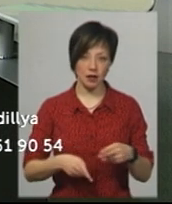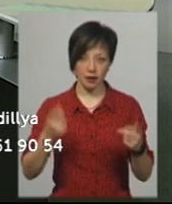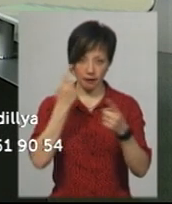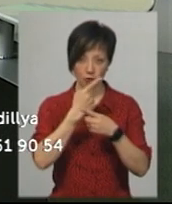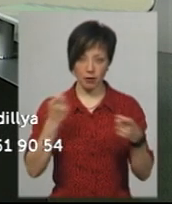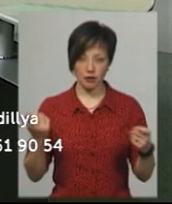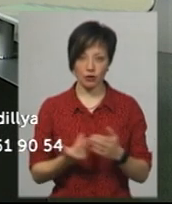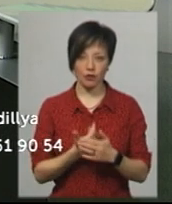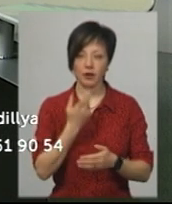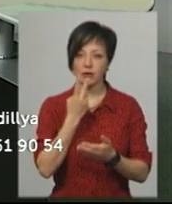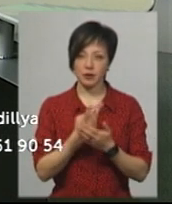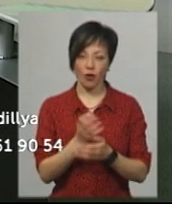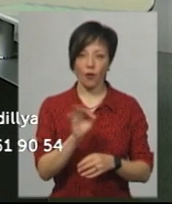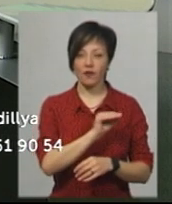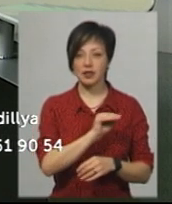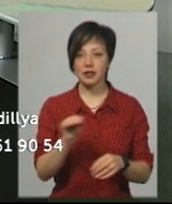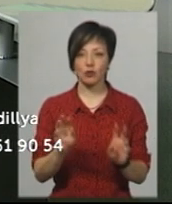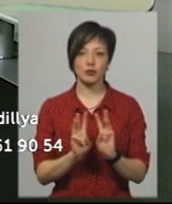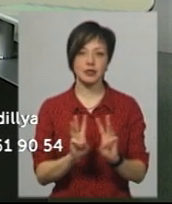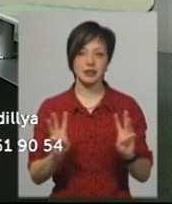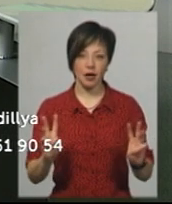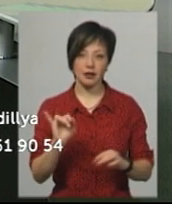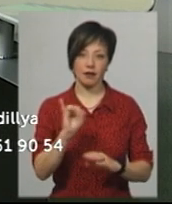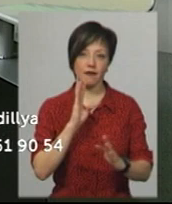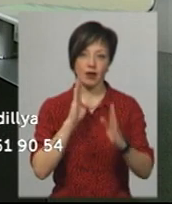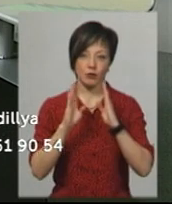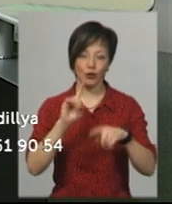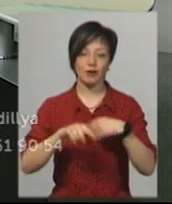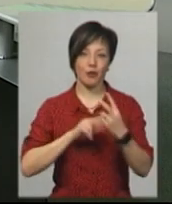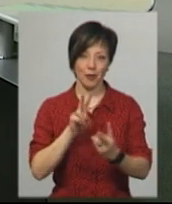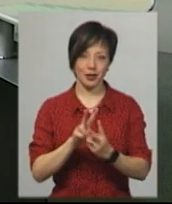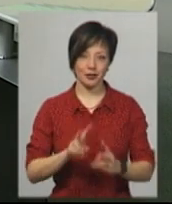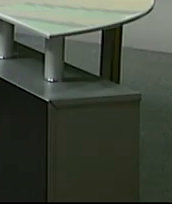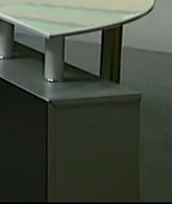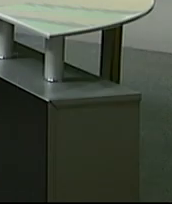випуску. Більше дивіться на нашому офіційному сайті та на сторінці у Фейсбук. Побачимось.